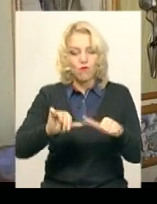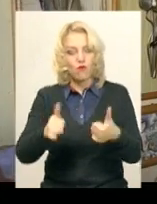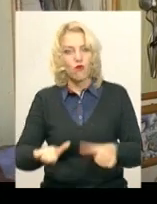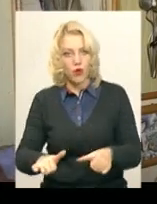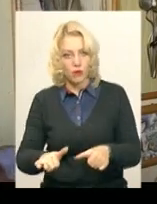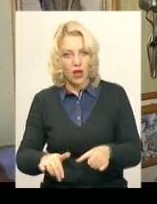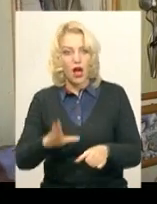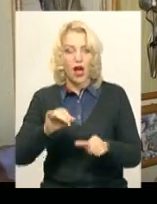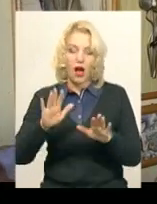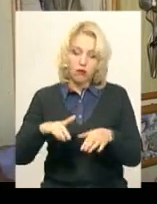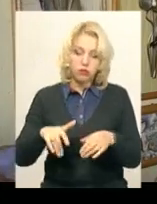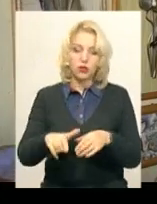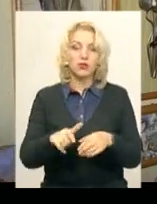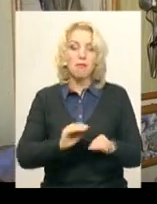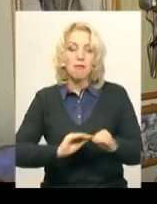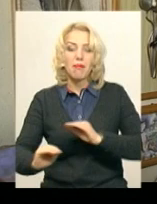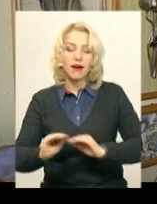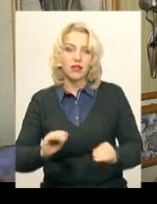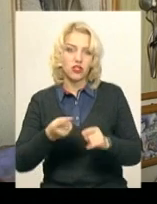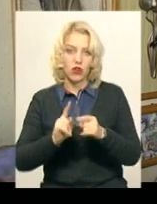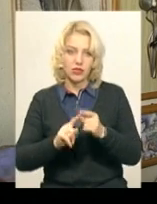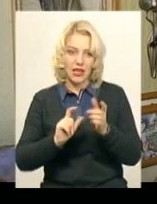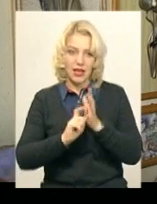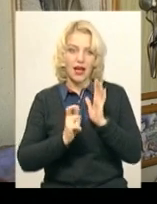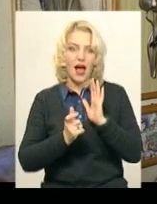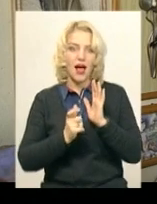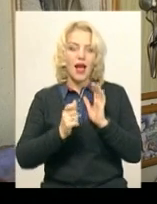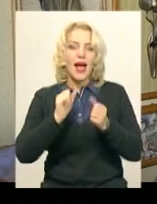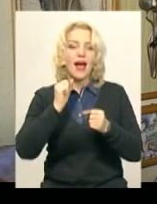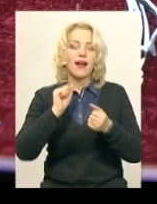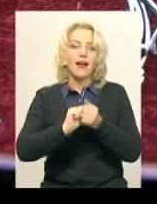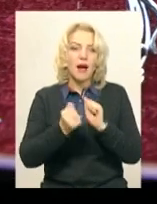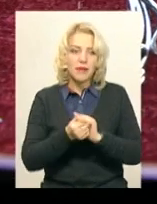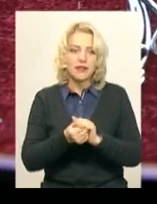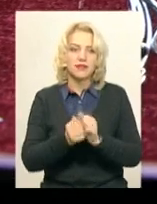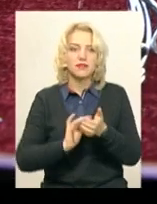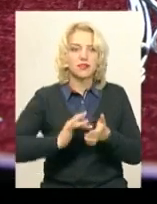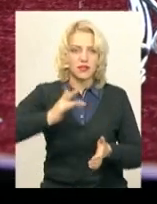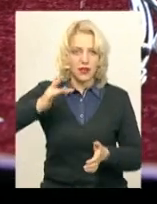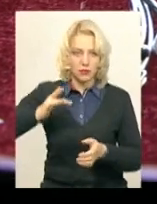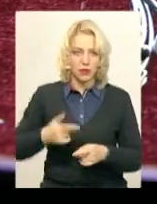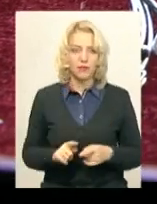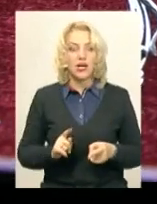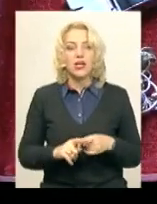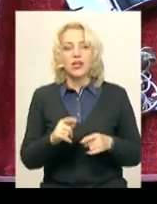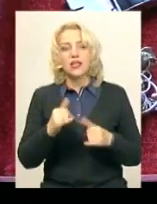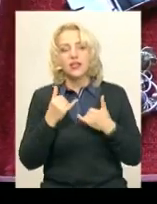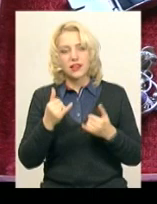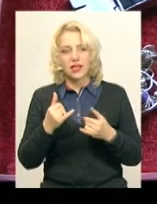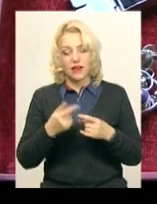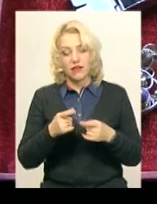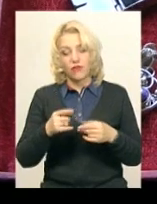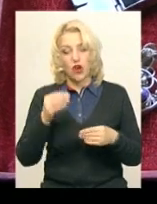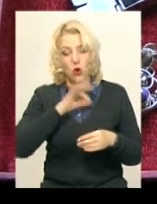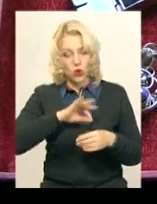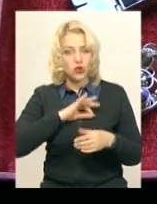прикрашаю той камінь з сріблом. Для ювелірних прикрас художник використовує срібло.